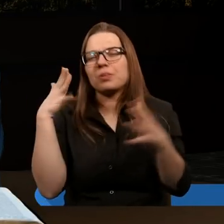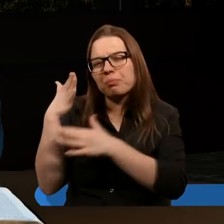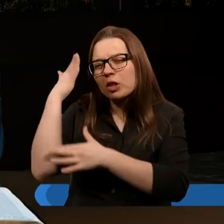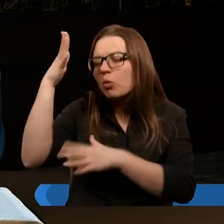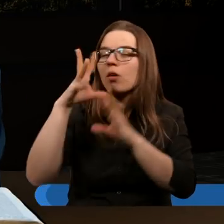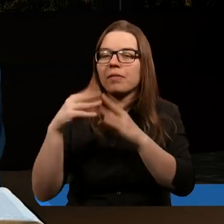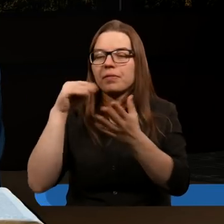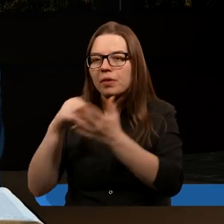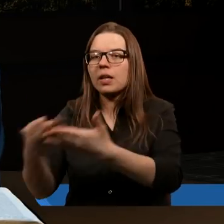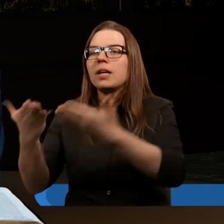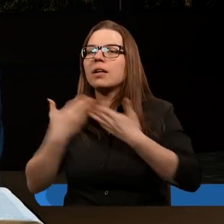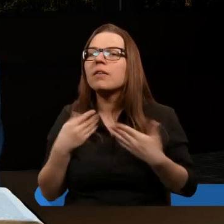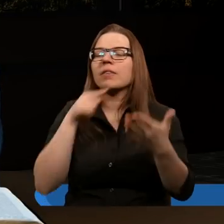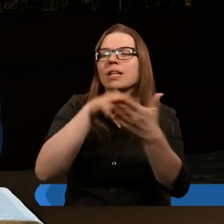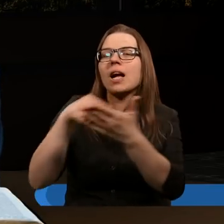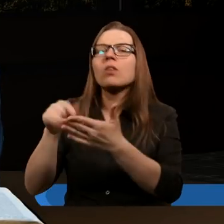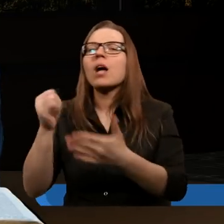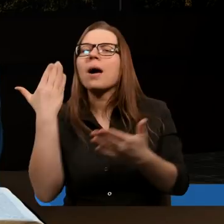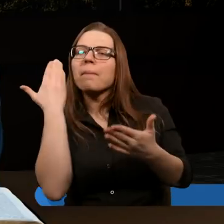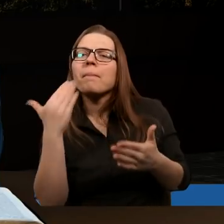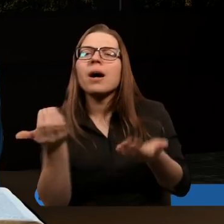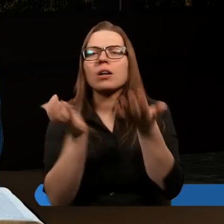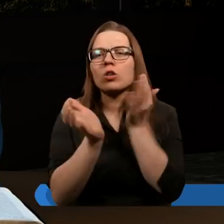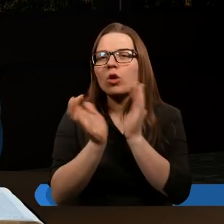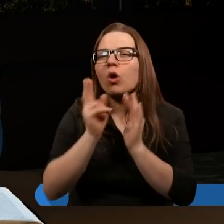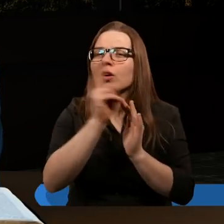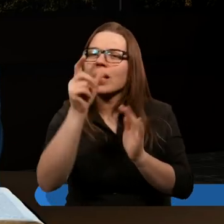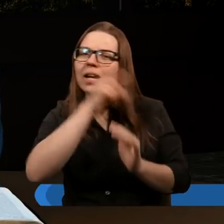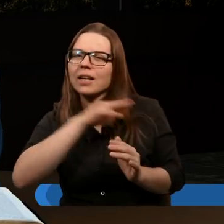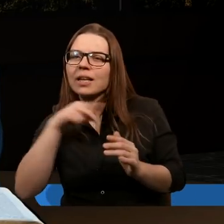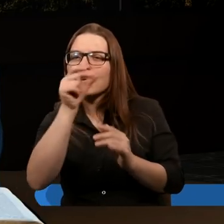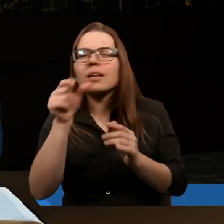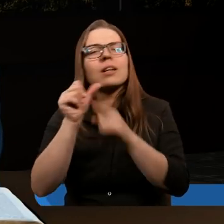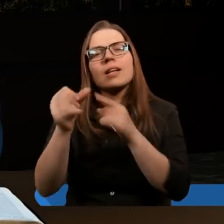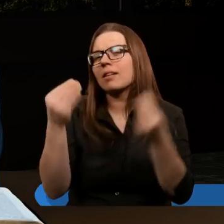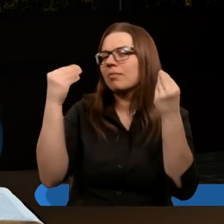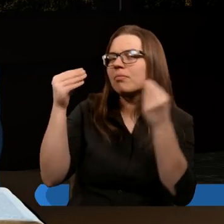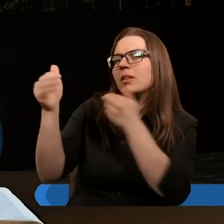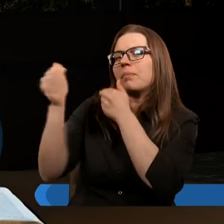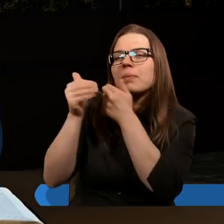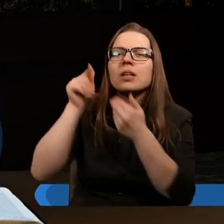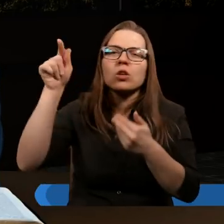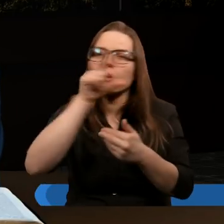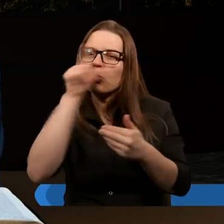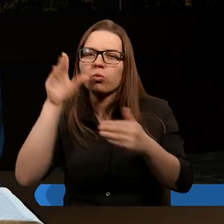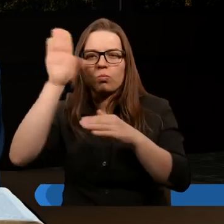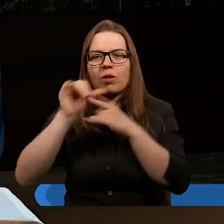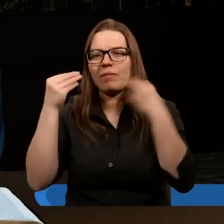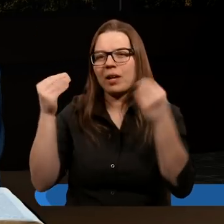przyszłości, które wskazują, jak bardzo troszczy się każdego z nas, jak drogi jest Ci lud Boży.